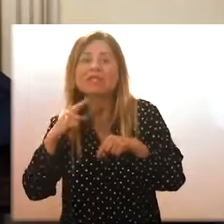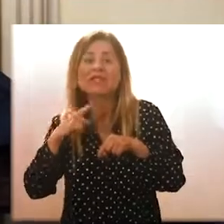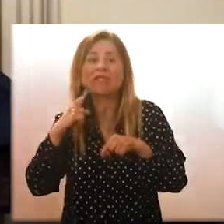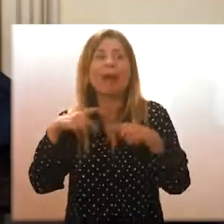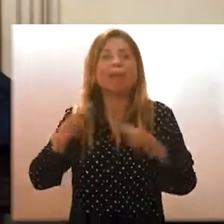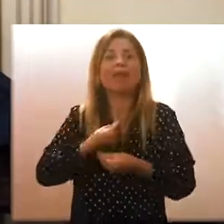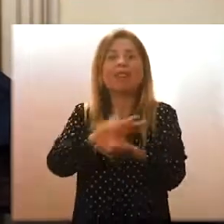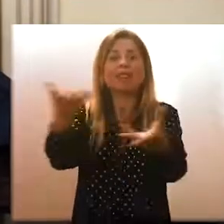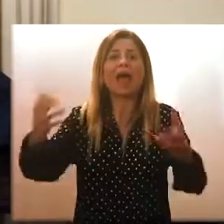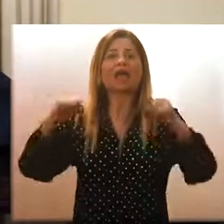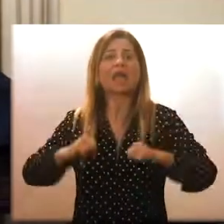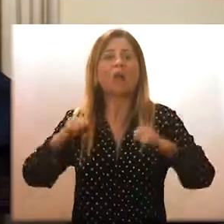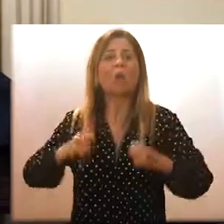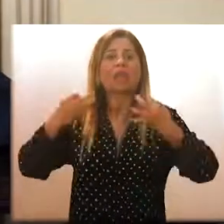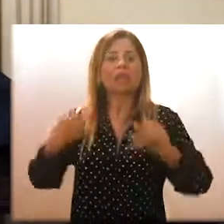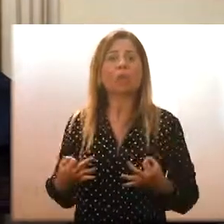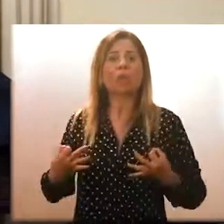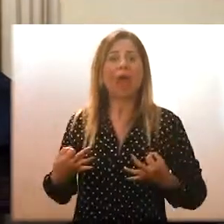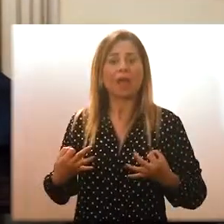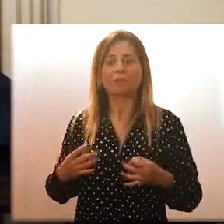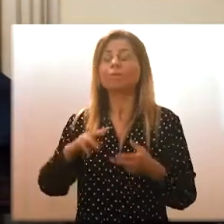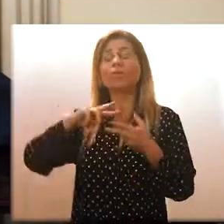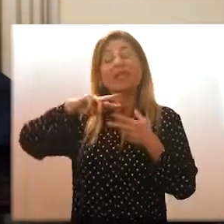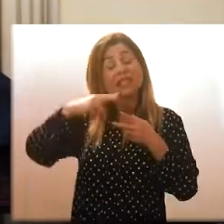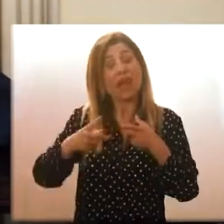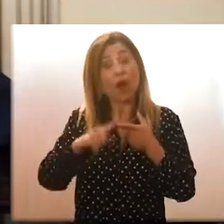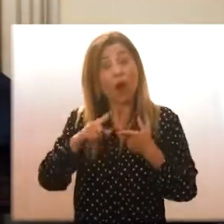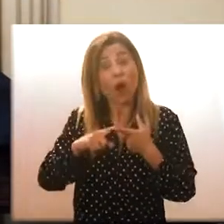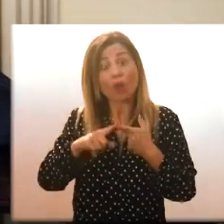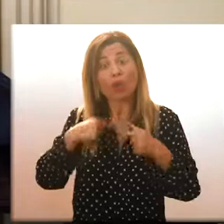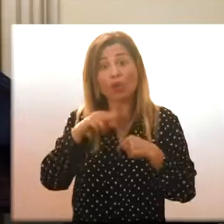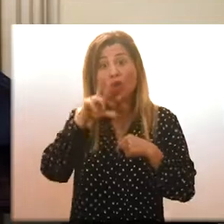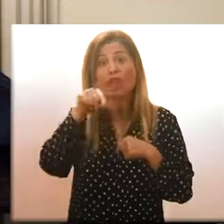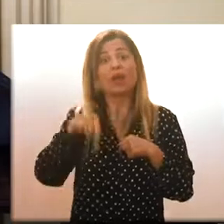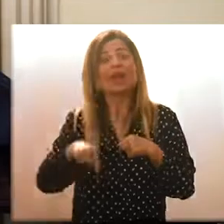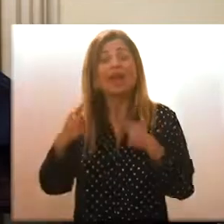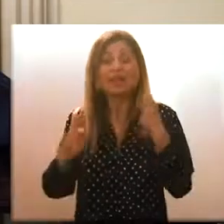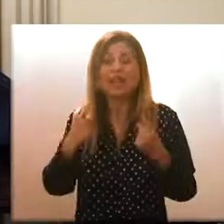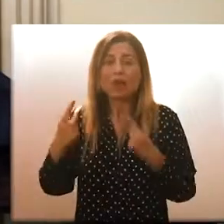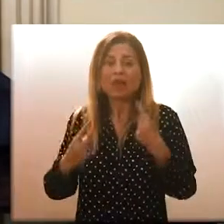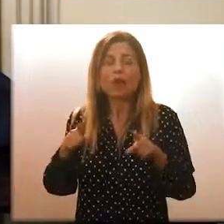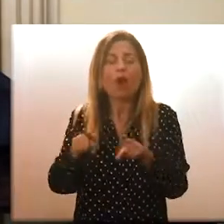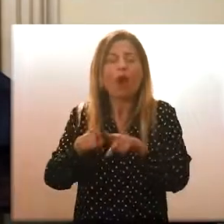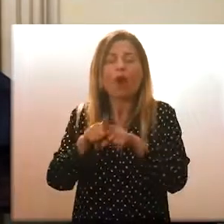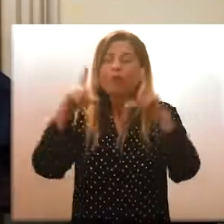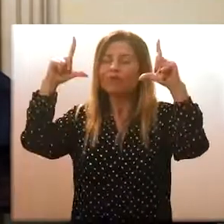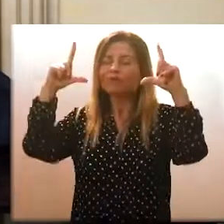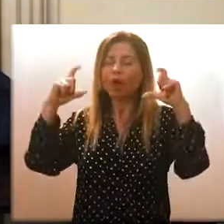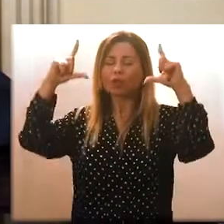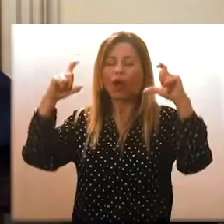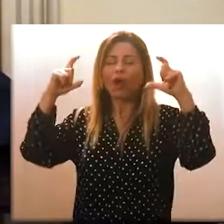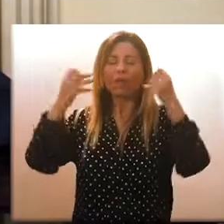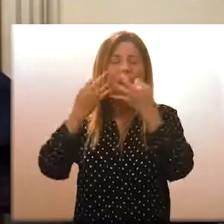la nostra sicurezza. La seconda considerazione che faccio è che questa situazione è la fotografia del fallimento